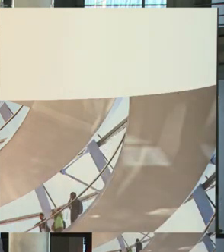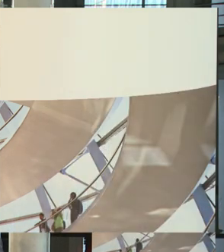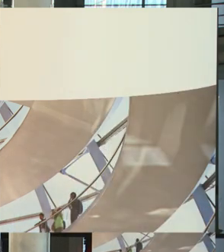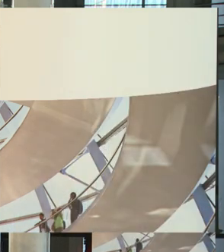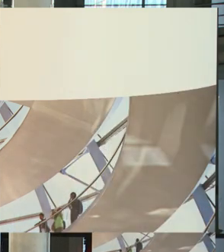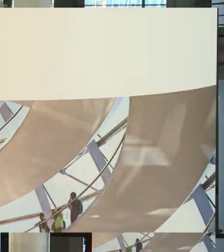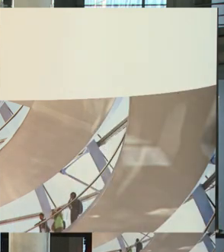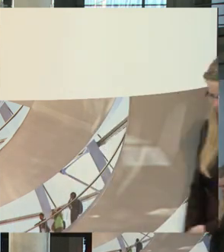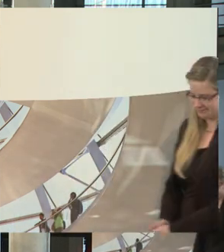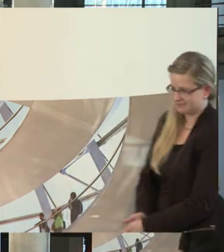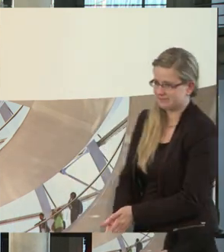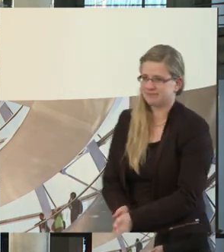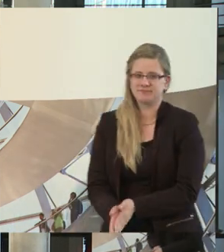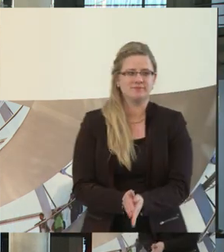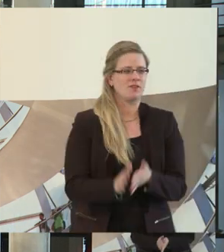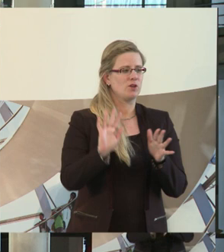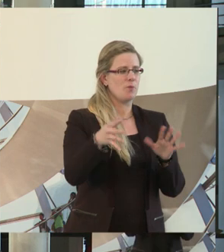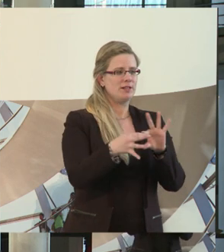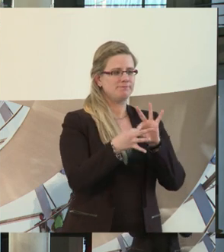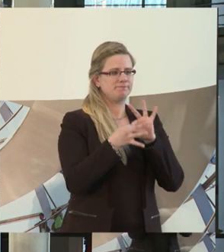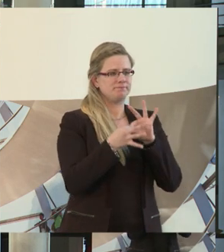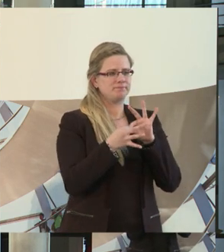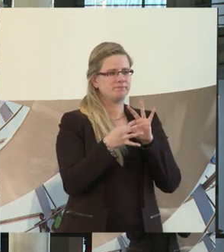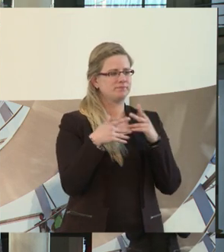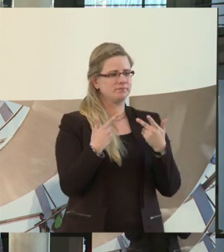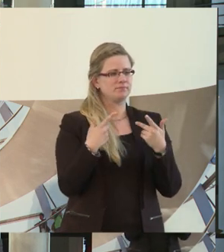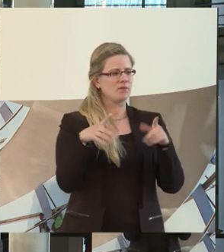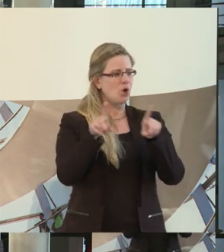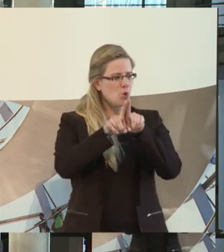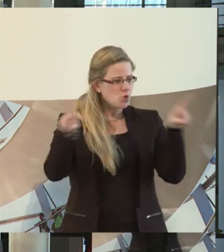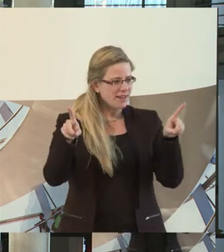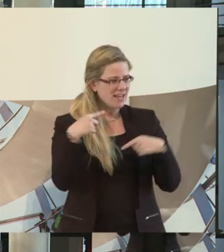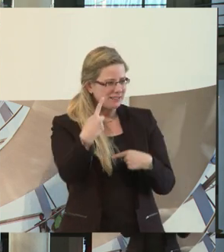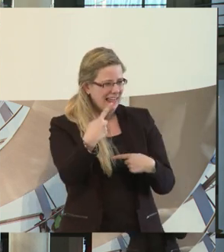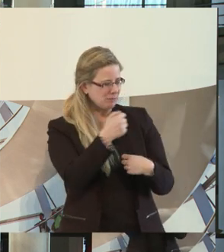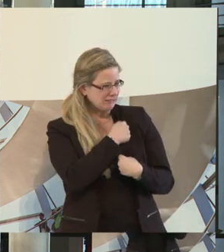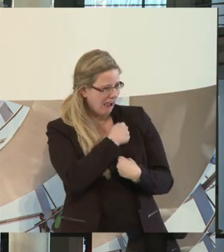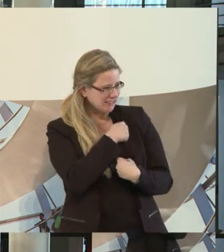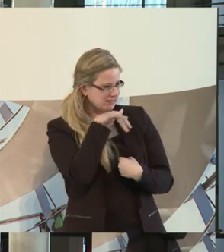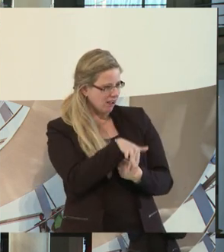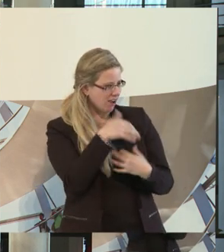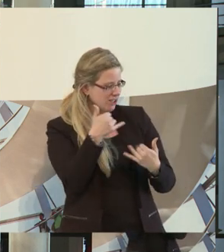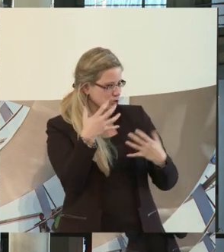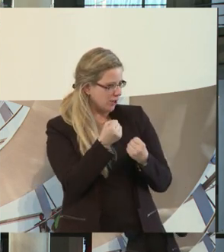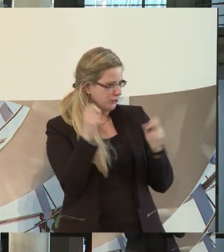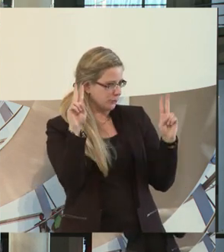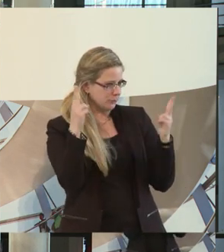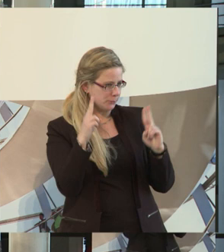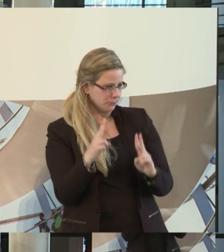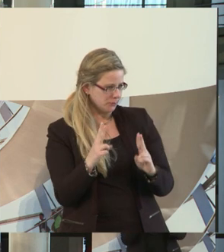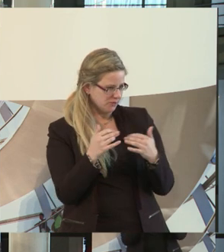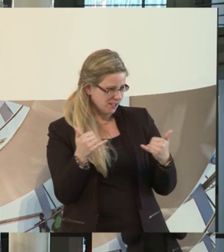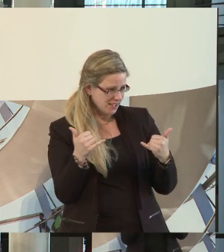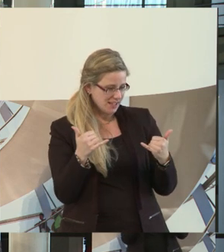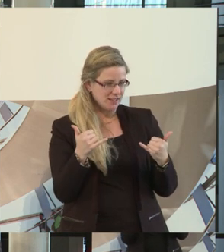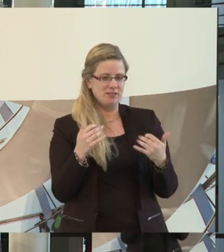zurück ans Podium. Wie kann man denn den Unternehmen die Angst, die Angst in Anführungsstrichen nehmen? Ist der